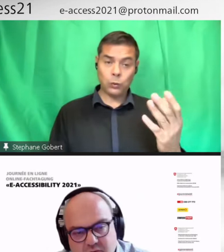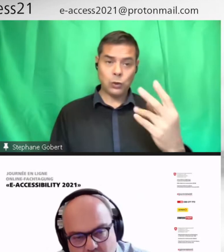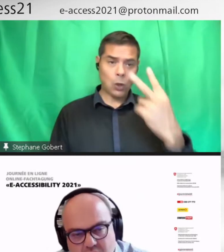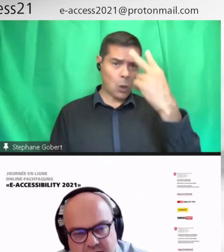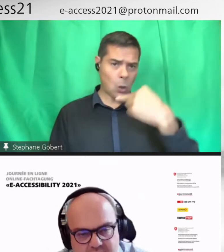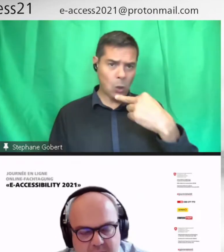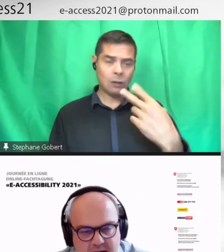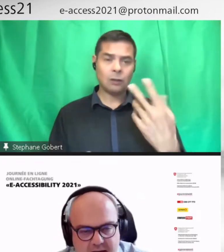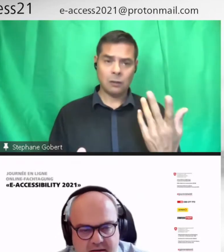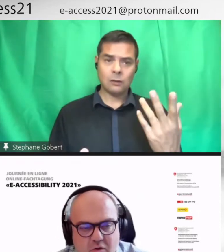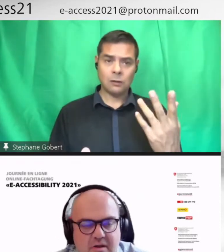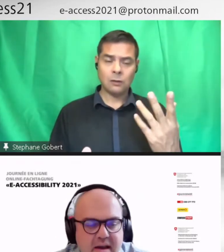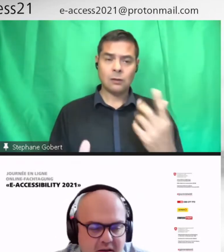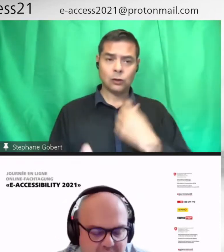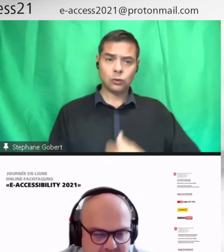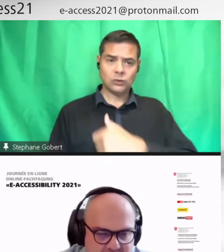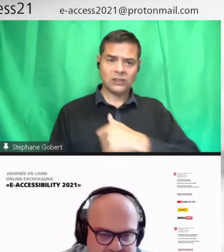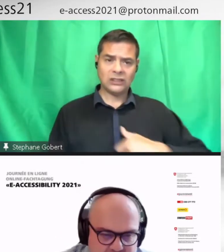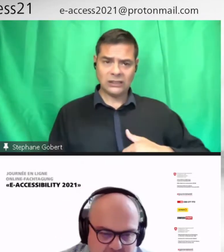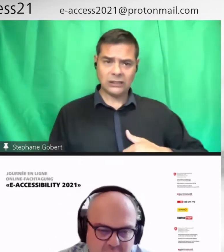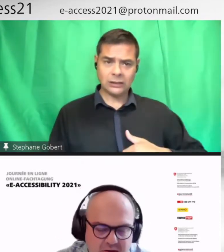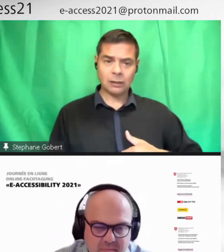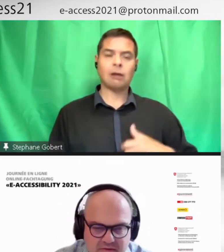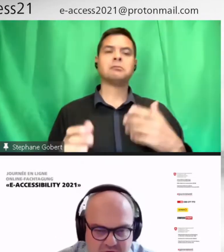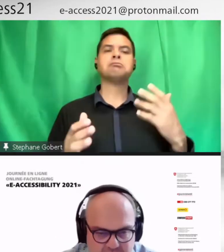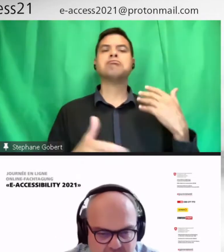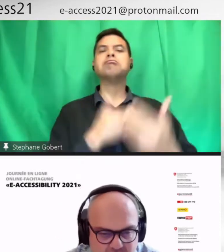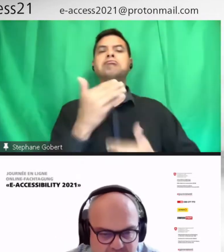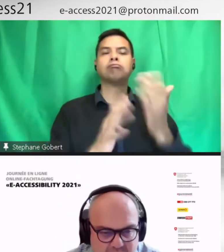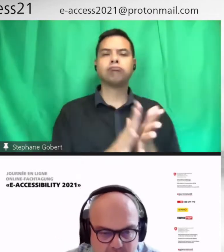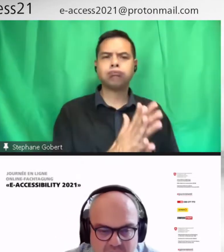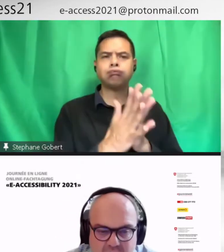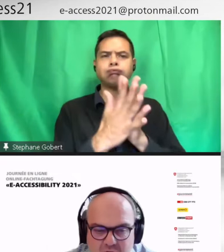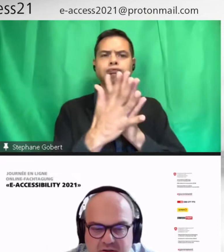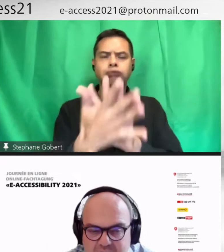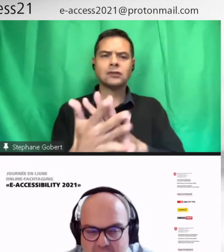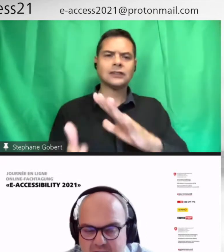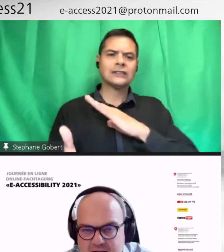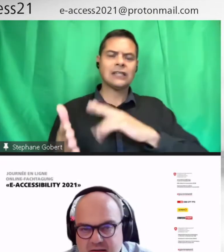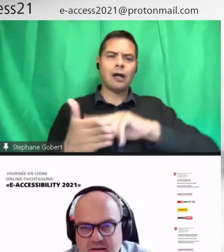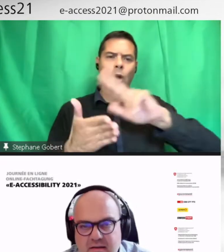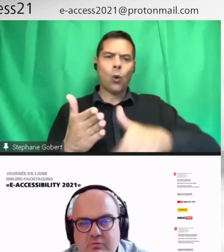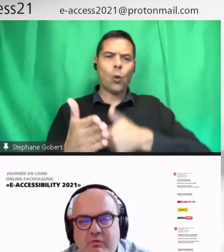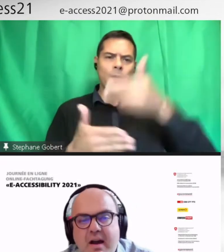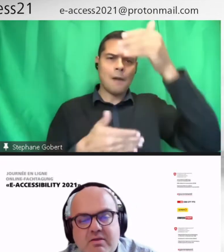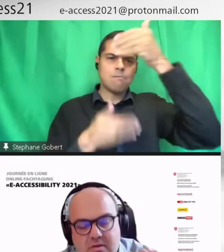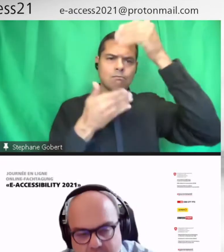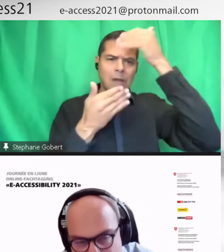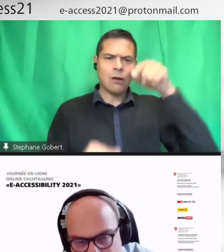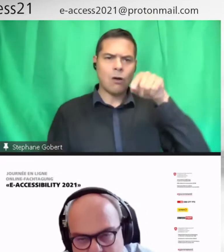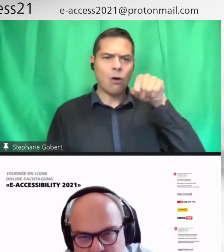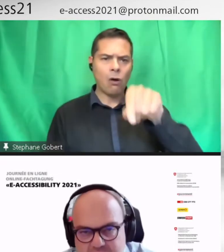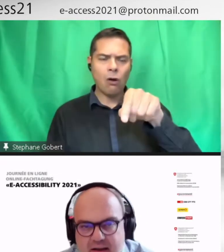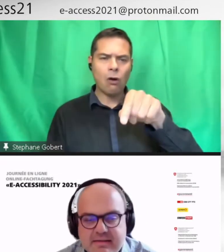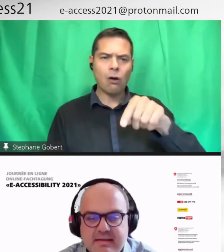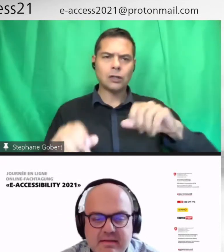a eu le contrat de Marrakech qui est en lien avec la déclaration des droits des personnes en situation de handicap. Le traité de Marrakech dit que les ouvrages imprimés